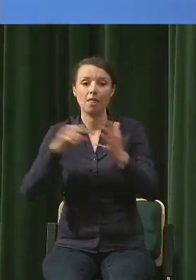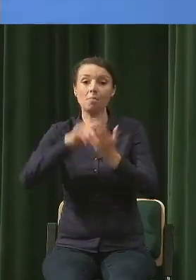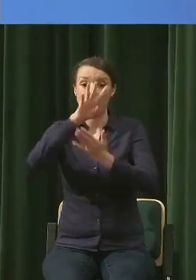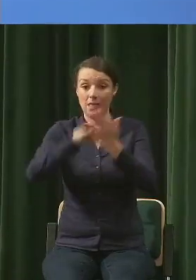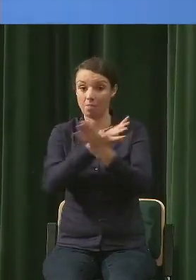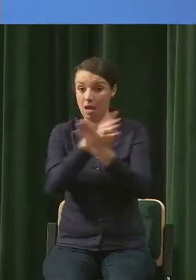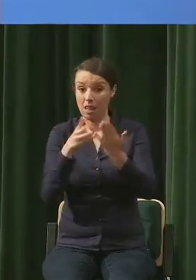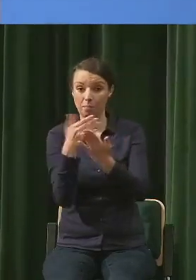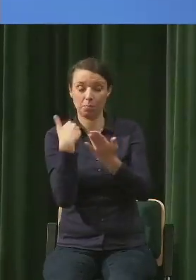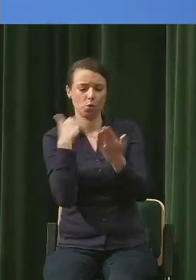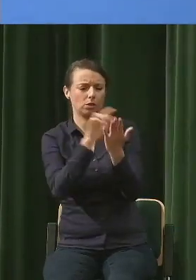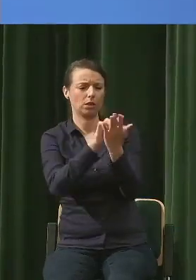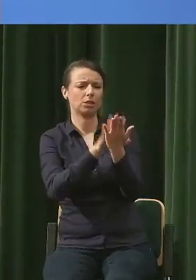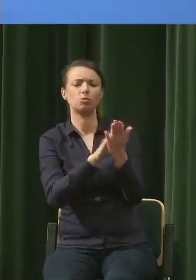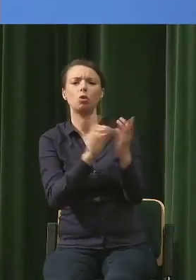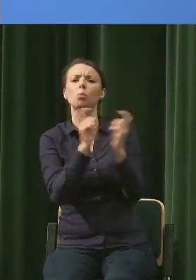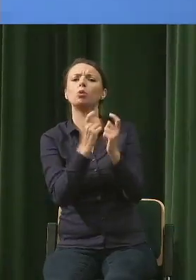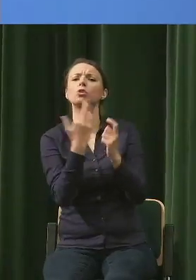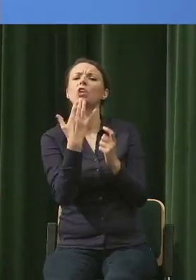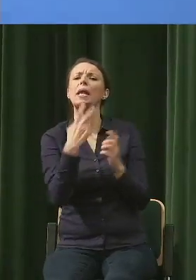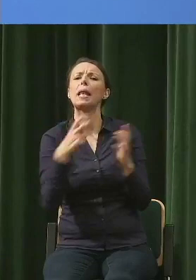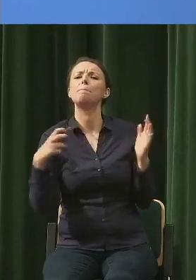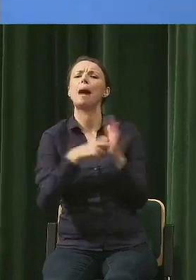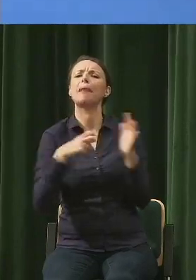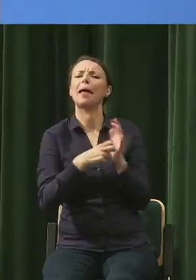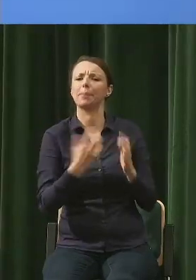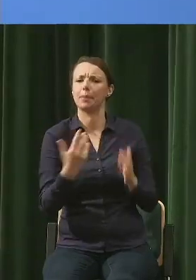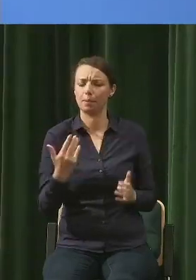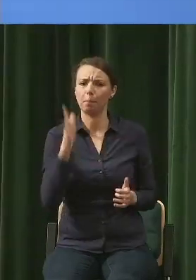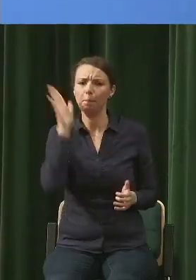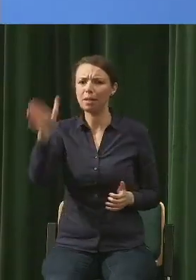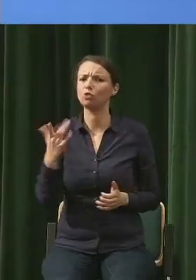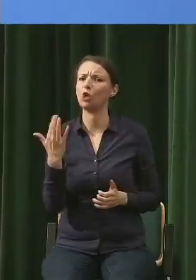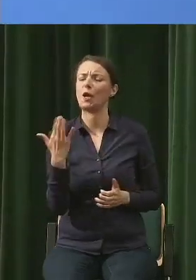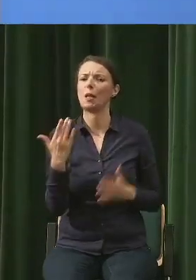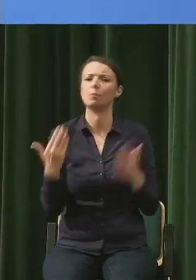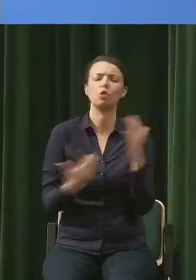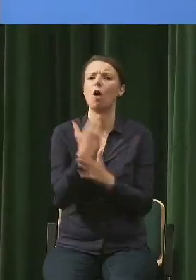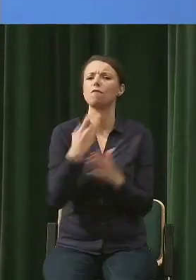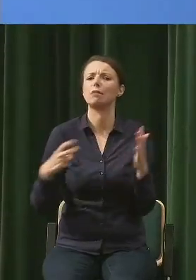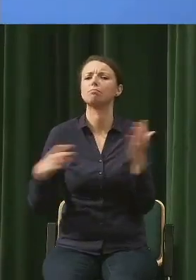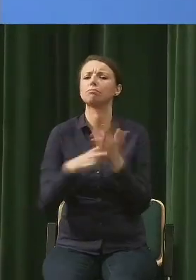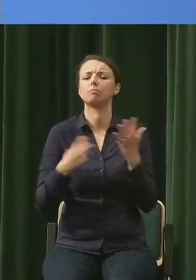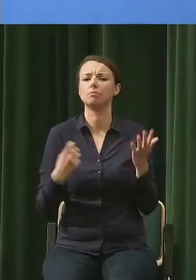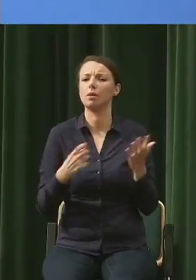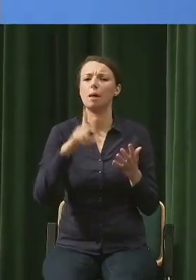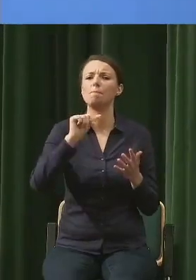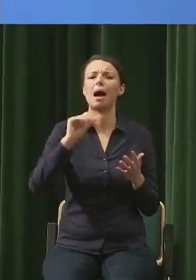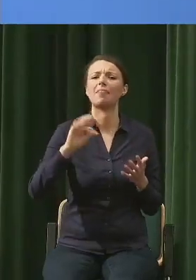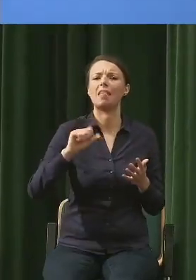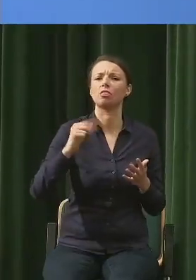napisać, ile będzie z tego patentów. Kiedy my nie wiemy, jak nam roślina odpowie.